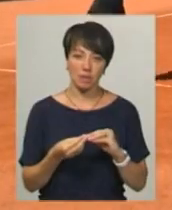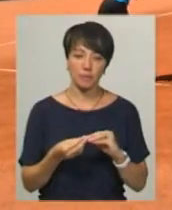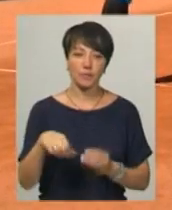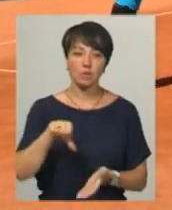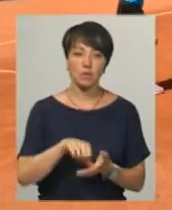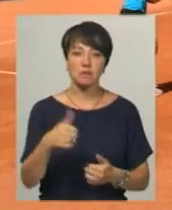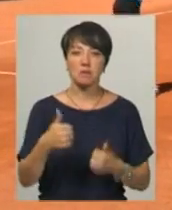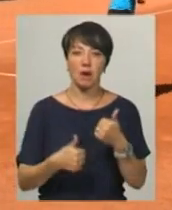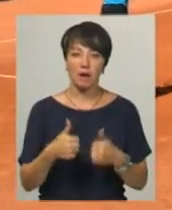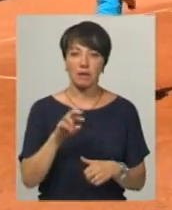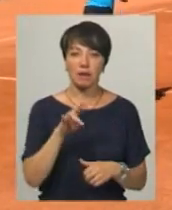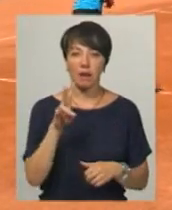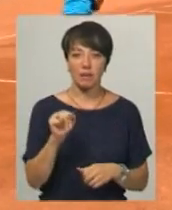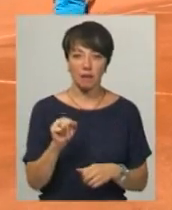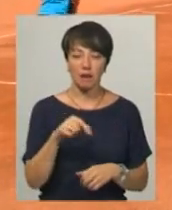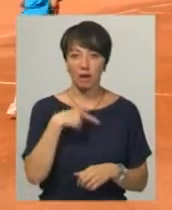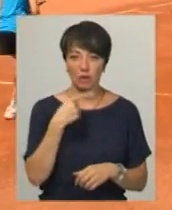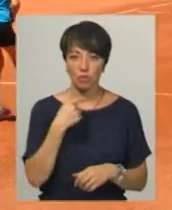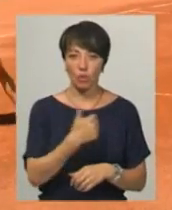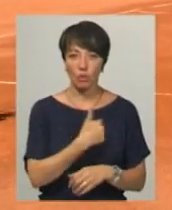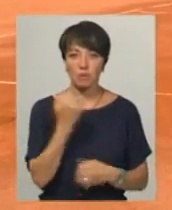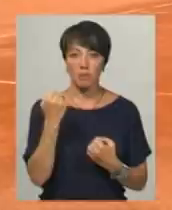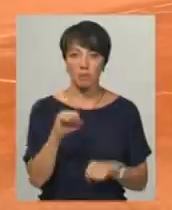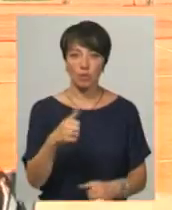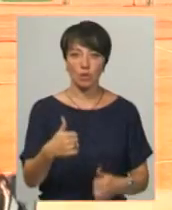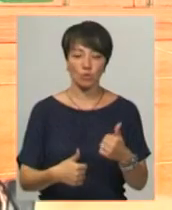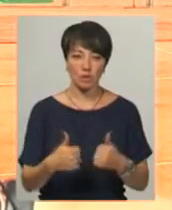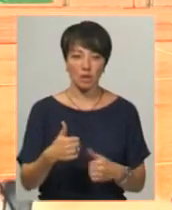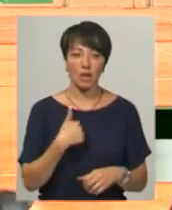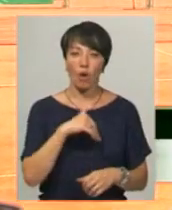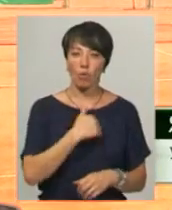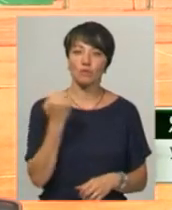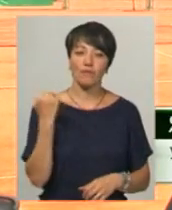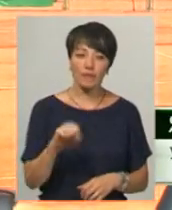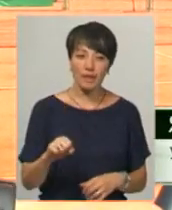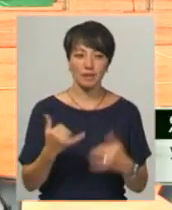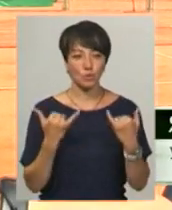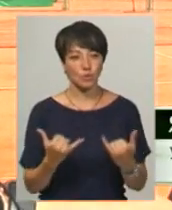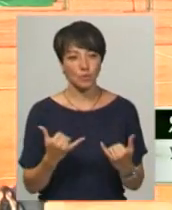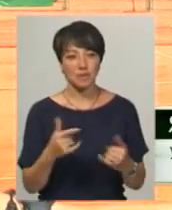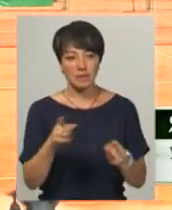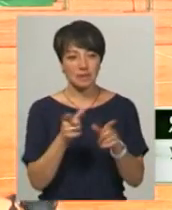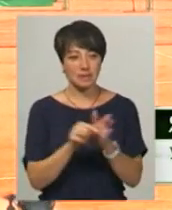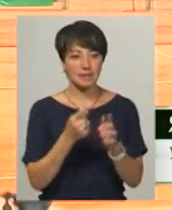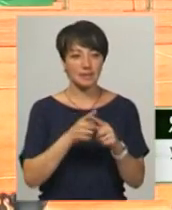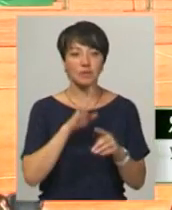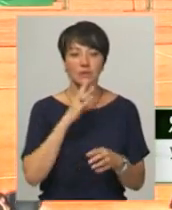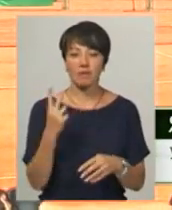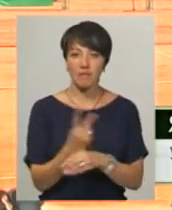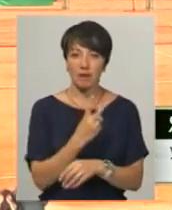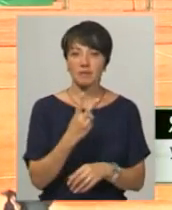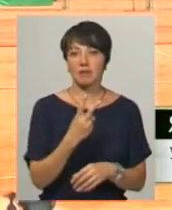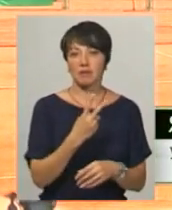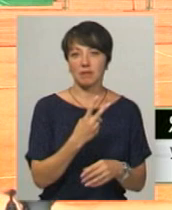Учасниця змагань Яна Мавша каже, що хоче перемогти у турніри. Я хочу виграти, сьогодні дівчинкою вже грала, два рази приіграва, один раз